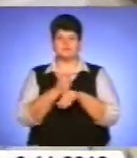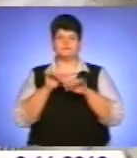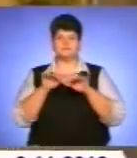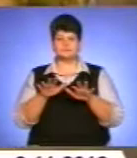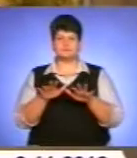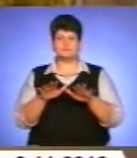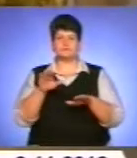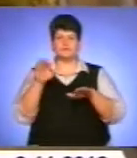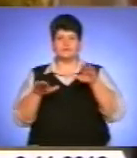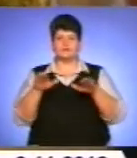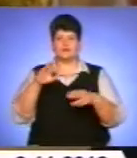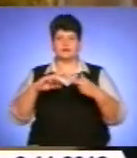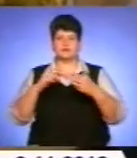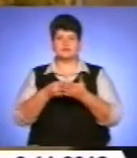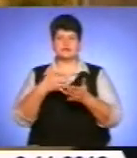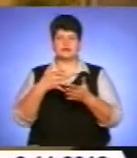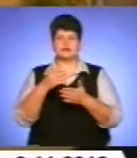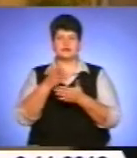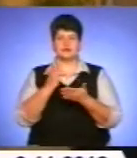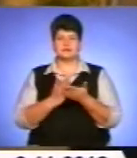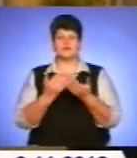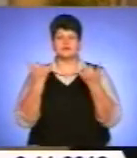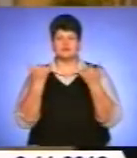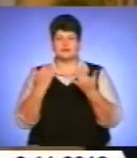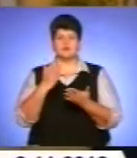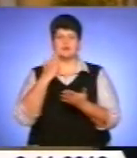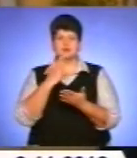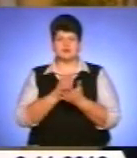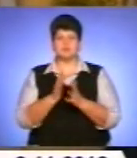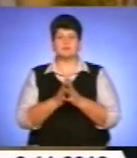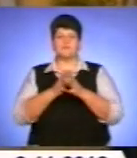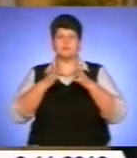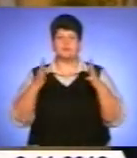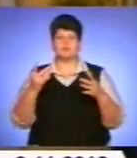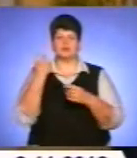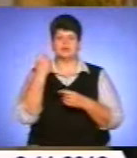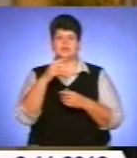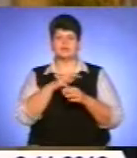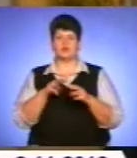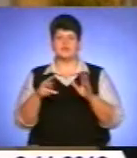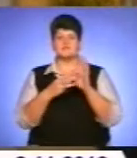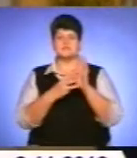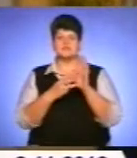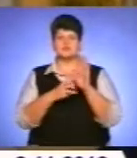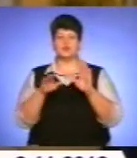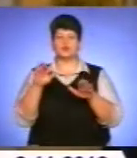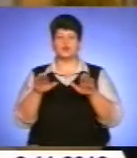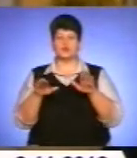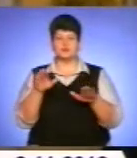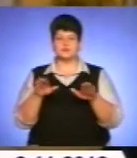хліб. Станом на сьогодні в аграрному фонді є понад 1 мільйон 800 тонн